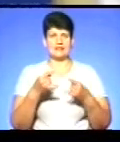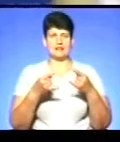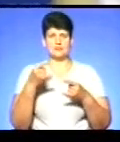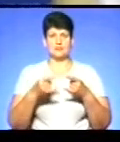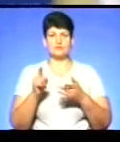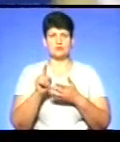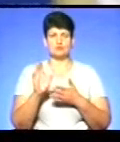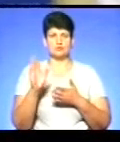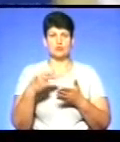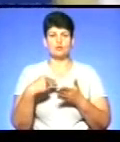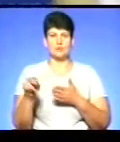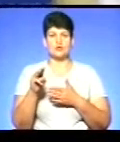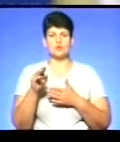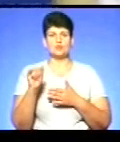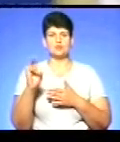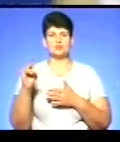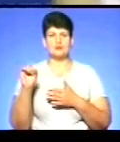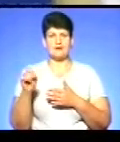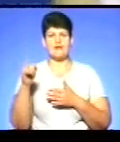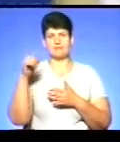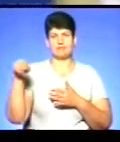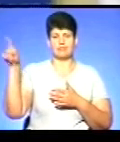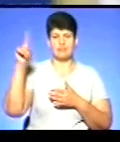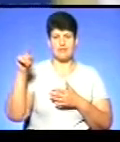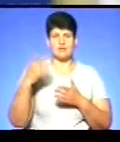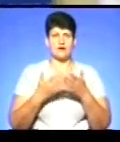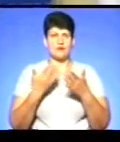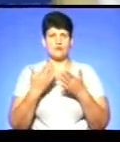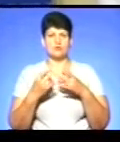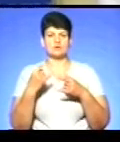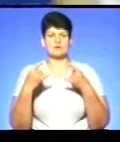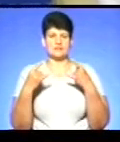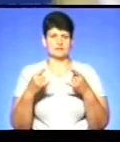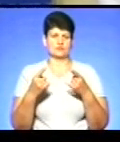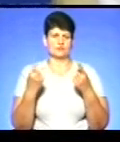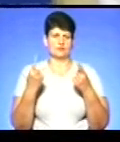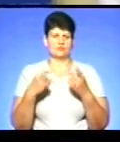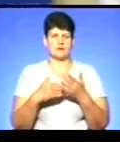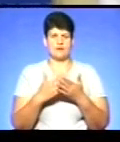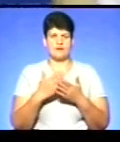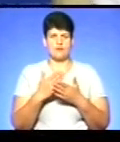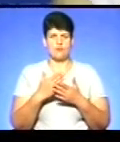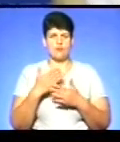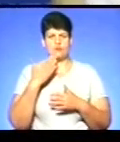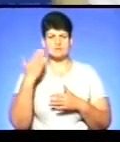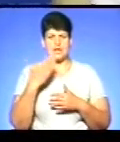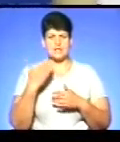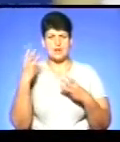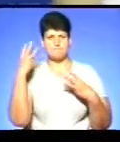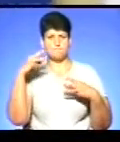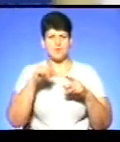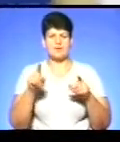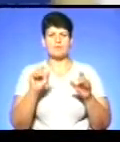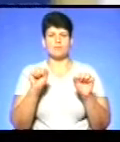змушений придбати тюнер, придбати антенну або ж телевізор найвищої якості останніх моделей, які зможуть